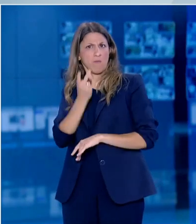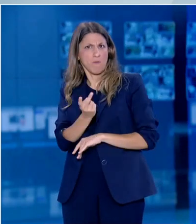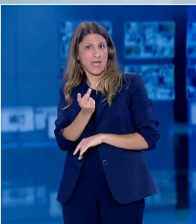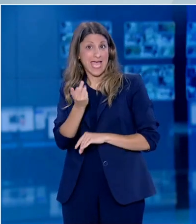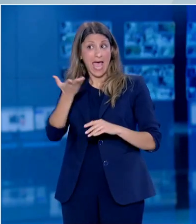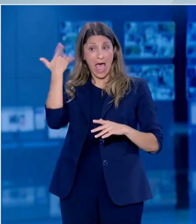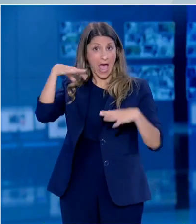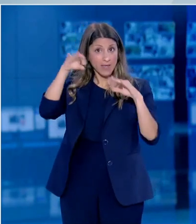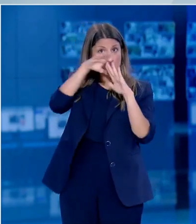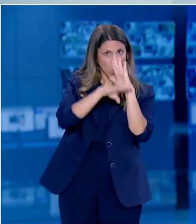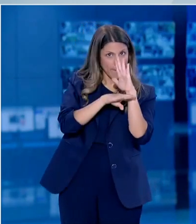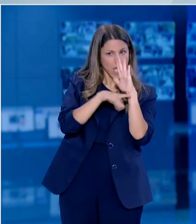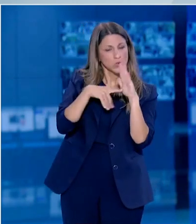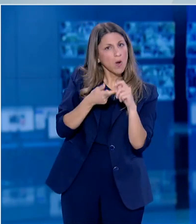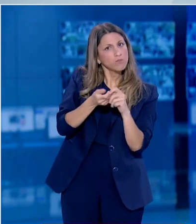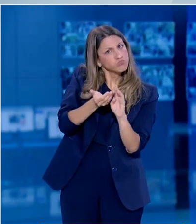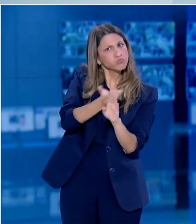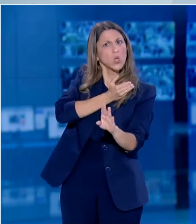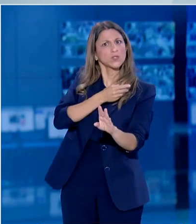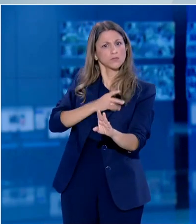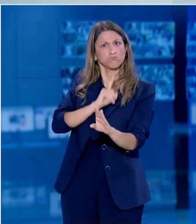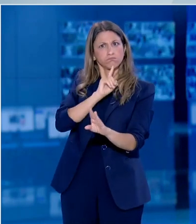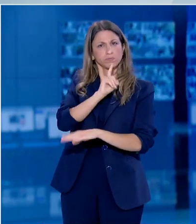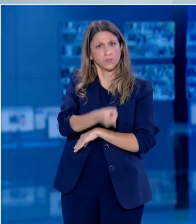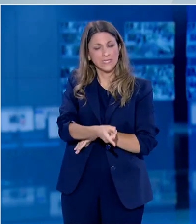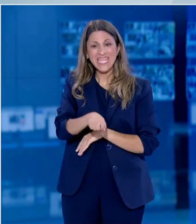Αναφορικά με την επαναλειτουργία των δημοτικών σχολείων που είχε προσδιοριστεί